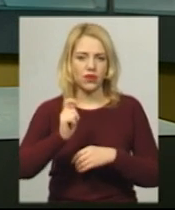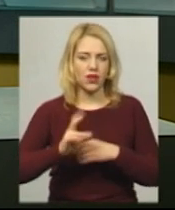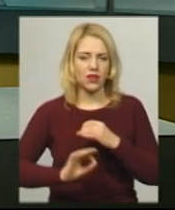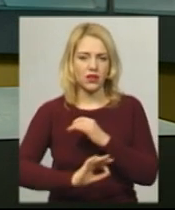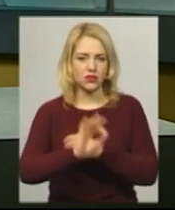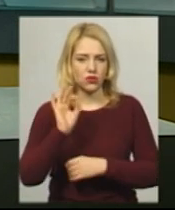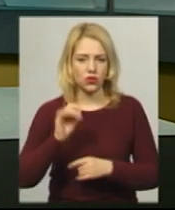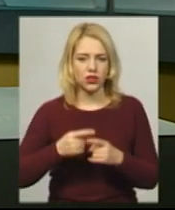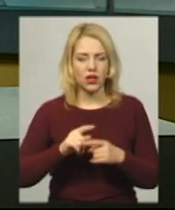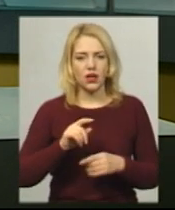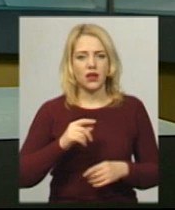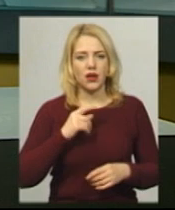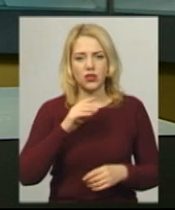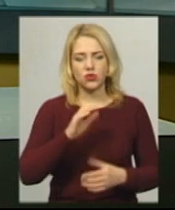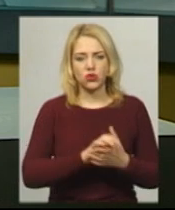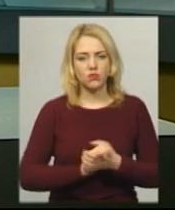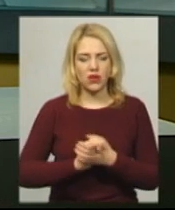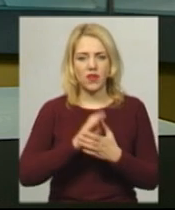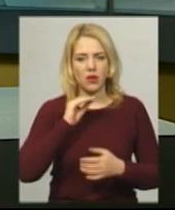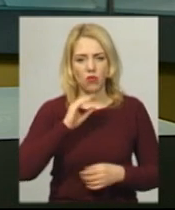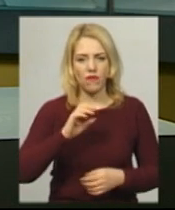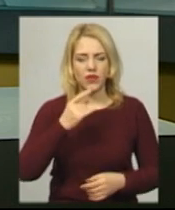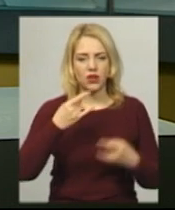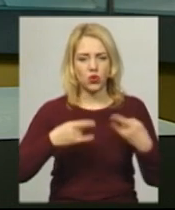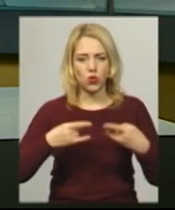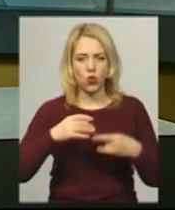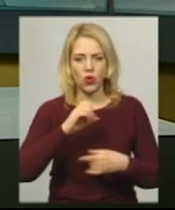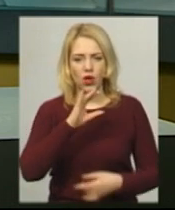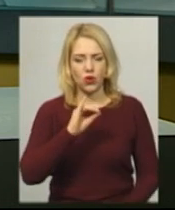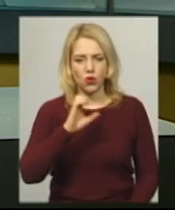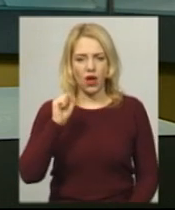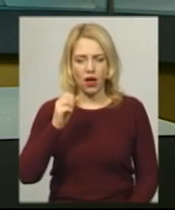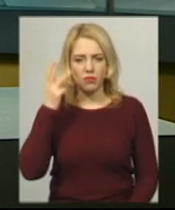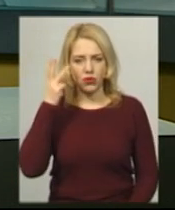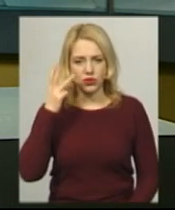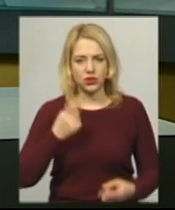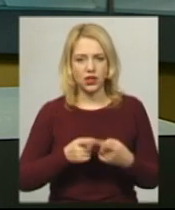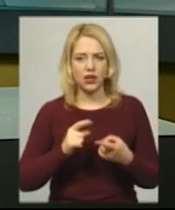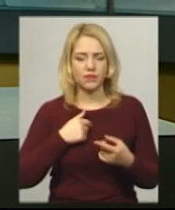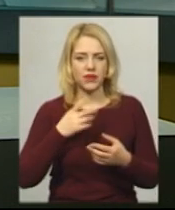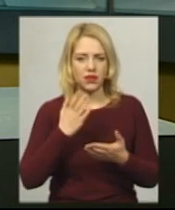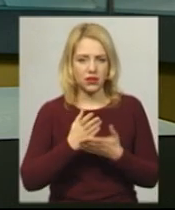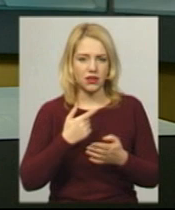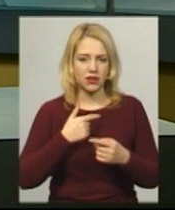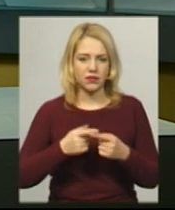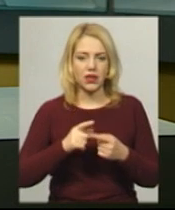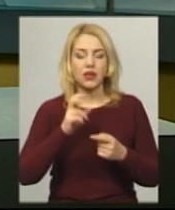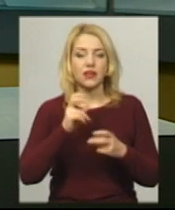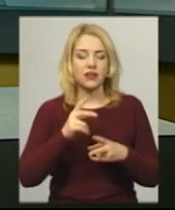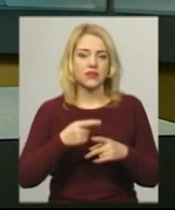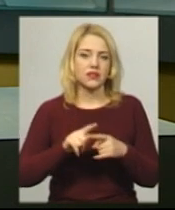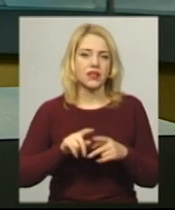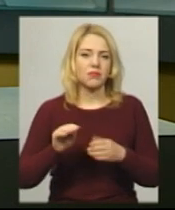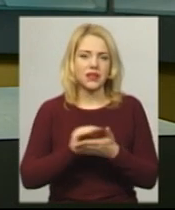минулого року, став суспільний мовник ЮА «Поділля», який робить телевізійну версію проєкту. Про те, як відбуваються репетиції і що очікує